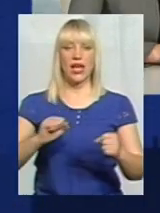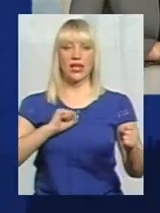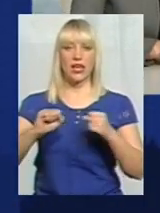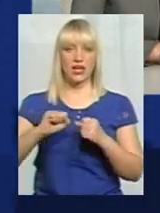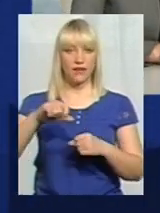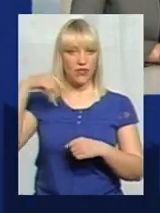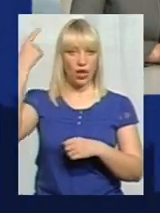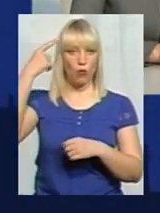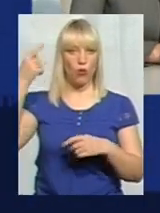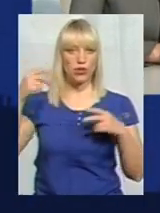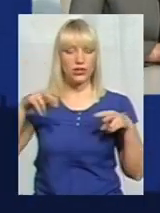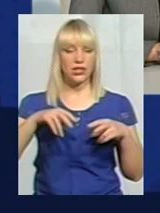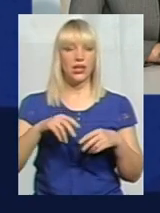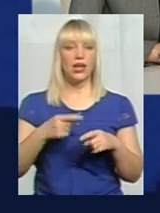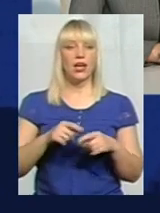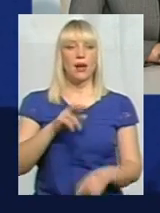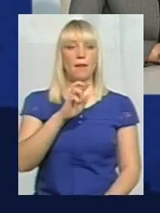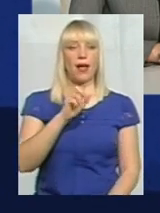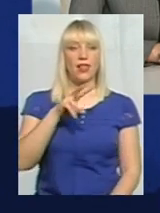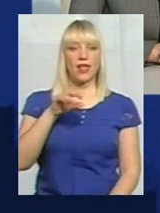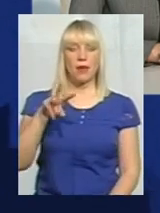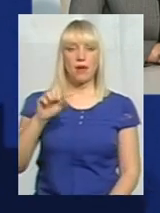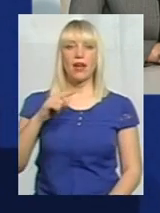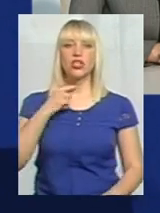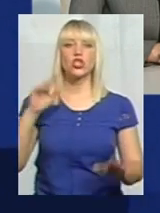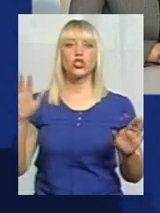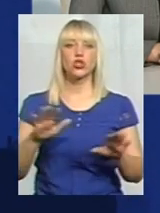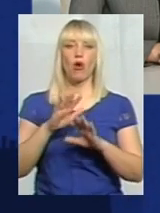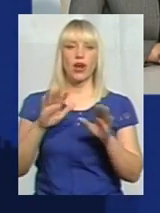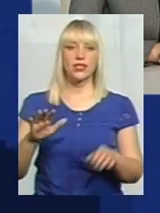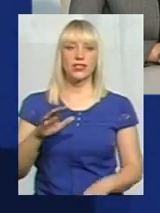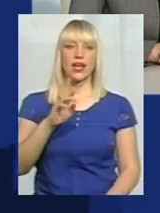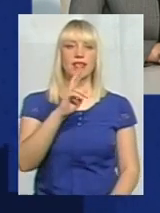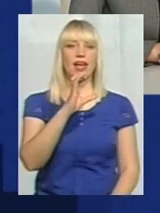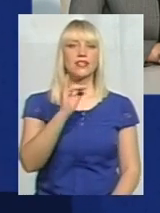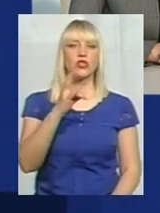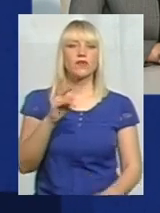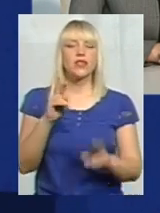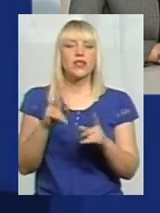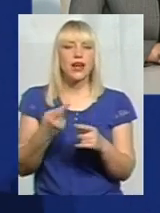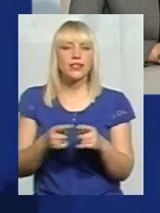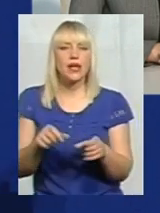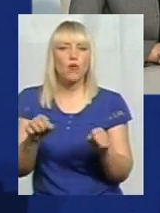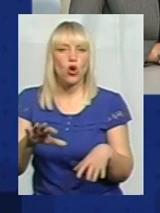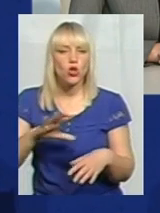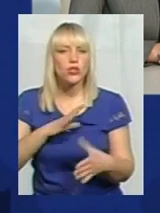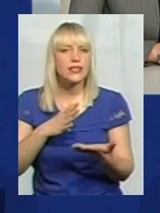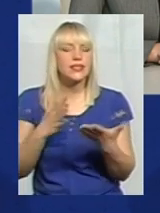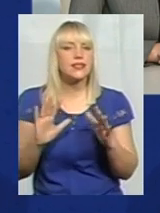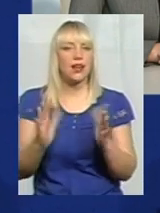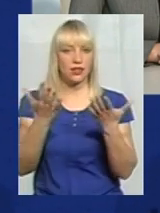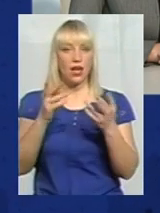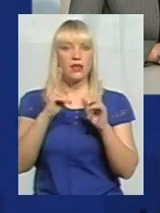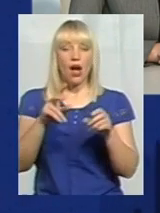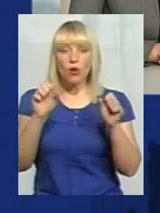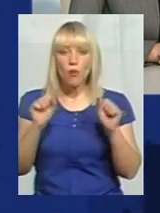Балема і солістка філармонії Марічка Ясиновська. Як це могло статися? Як могло обласне